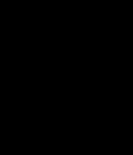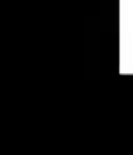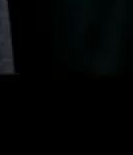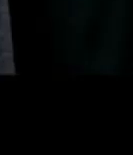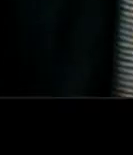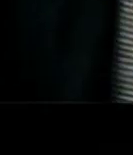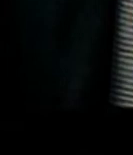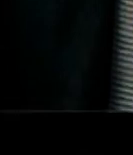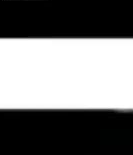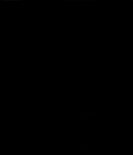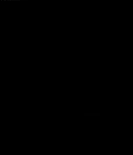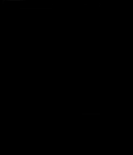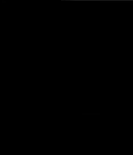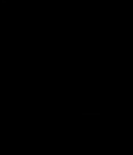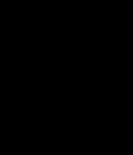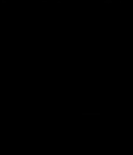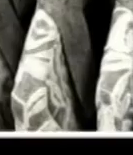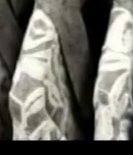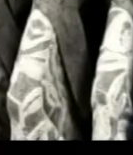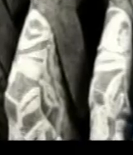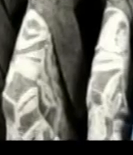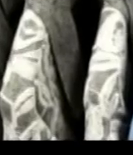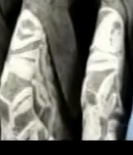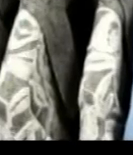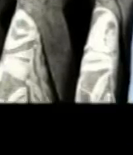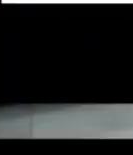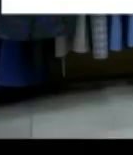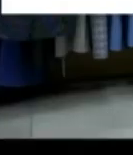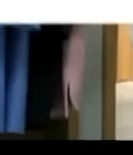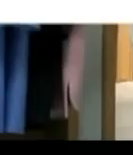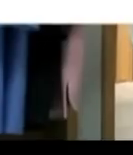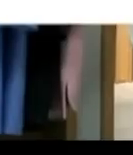Одяг ведучих від фірмового магазину марки Леся Українка.